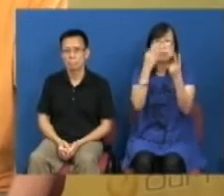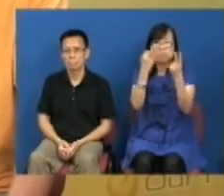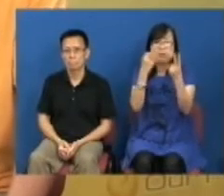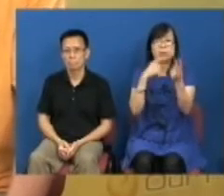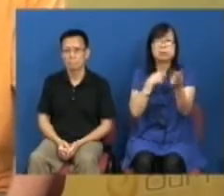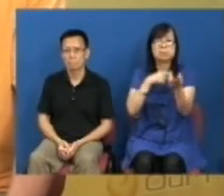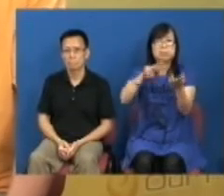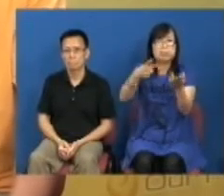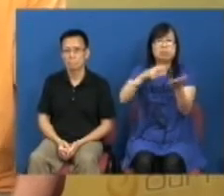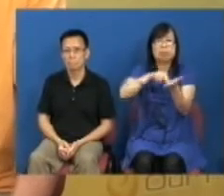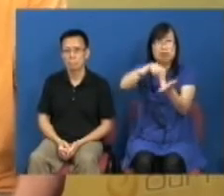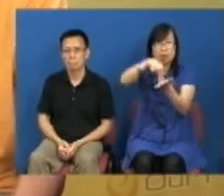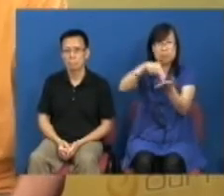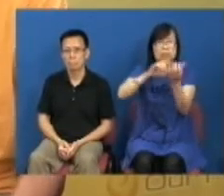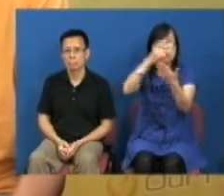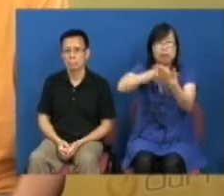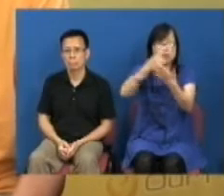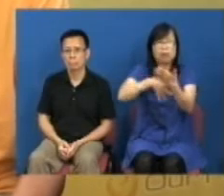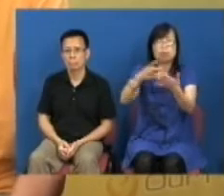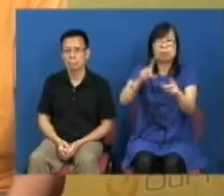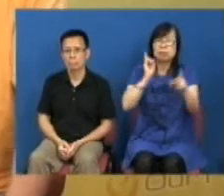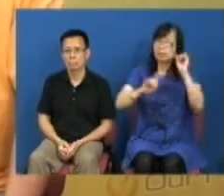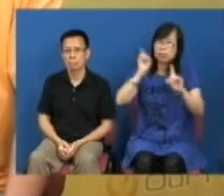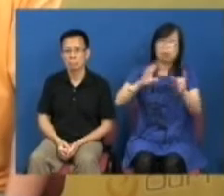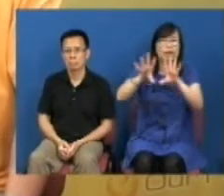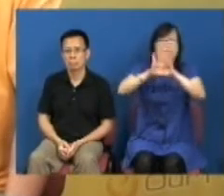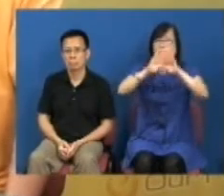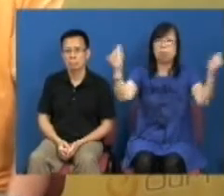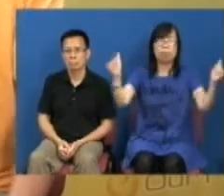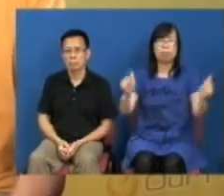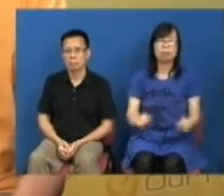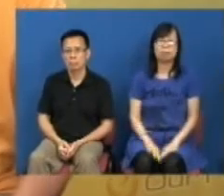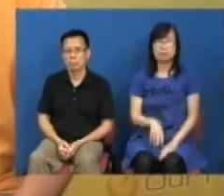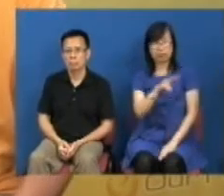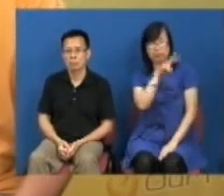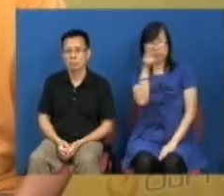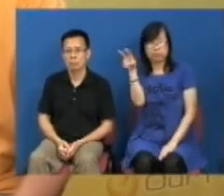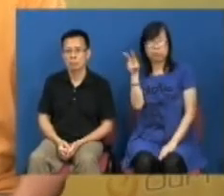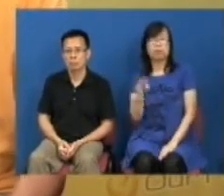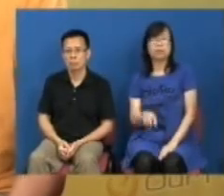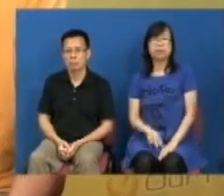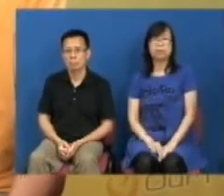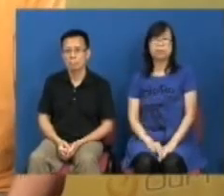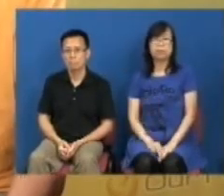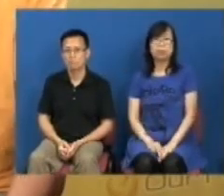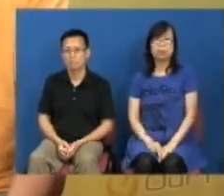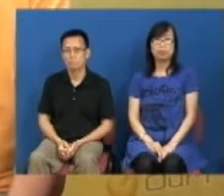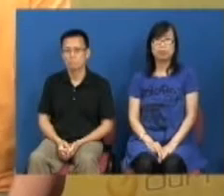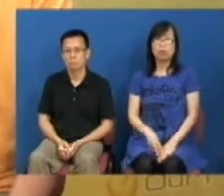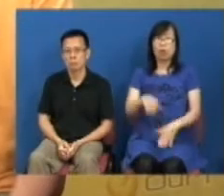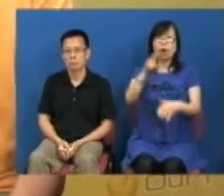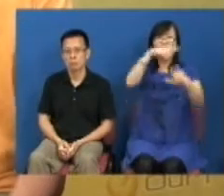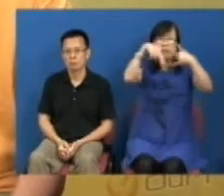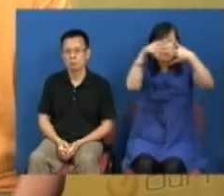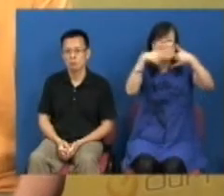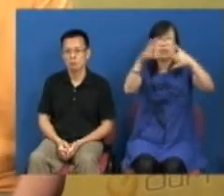法的我们有很多自由已经失去了你也看到这个业劉可能继续